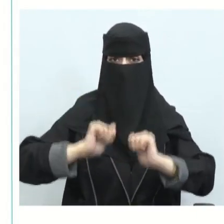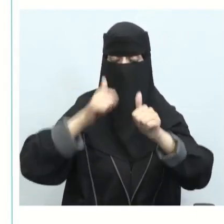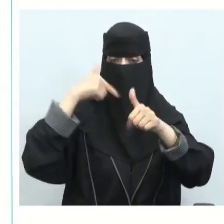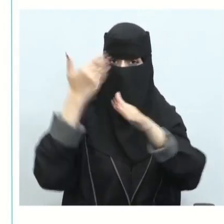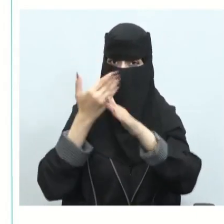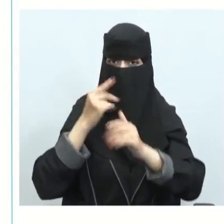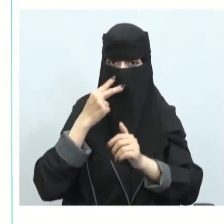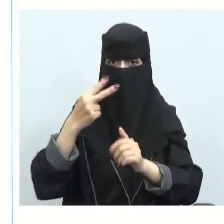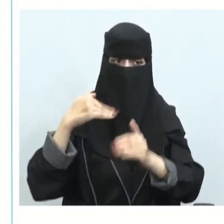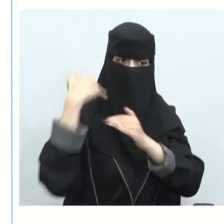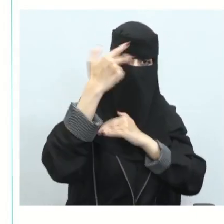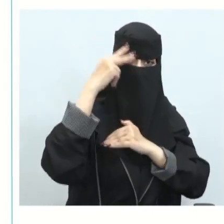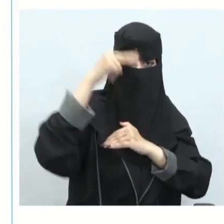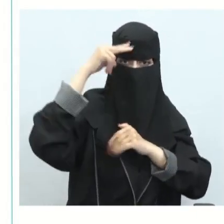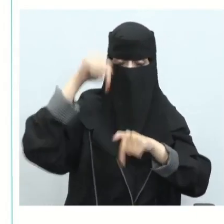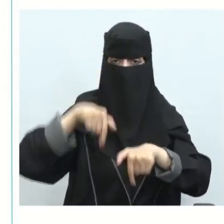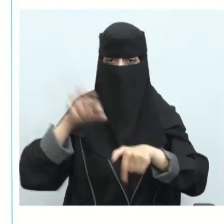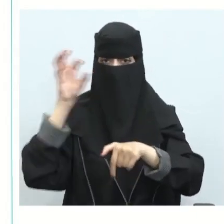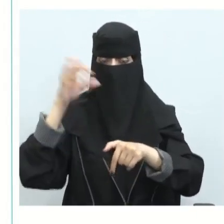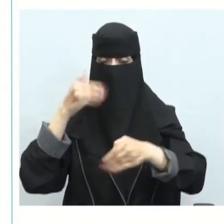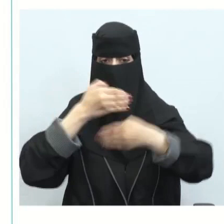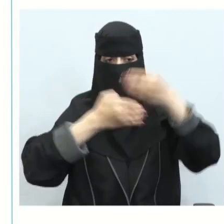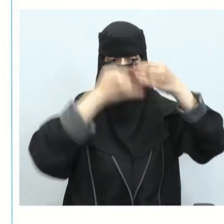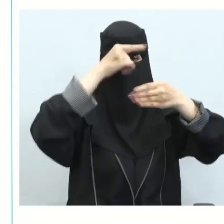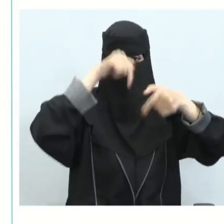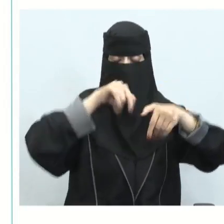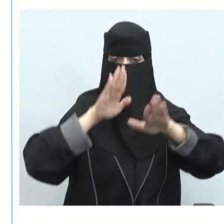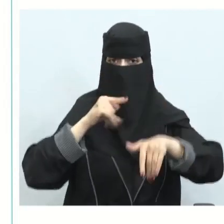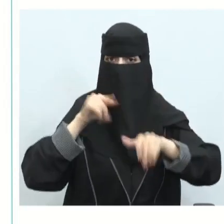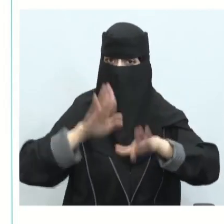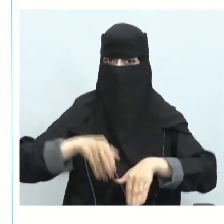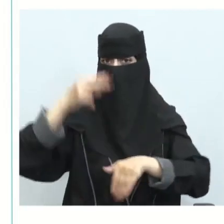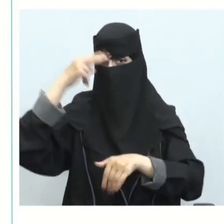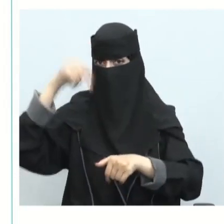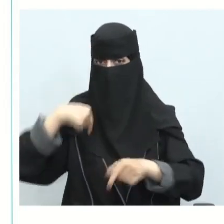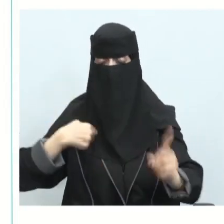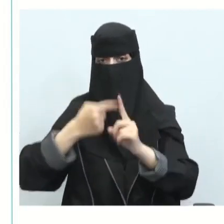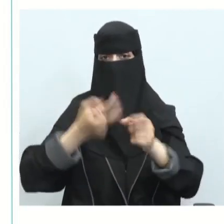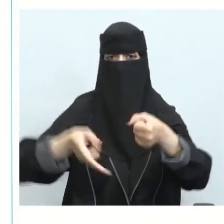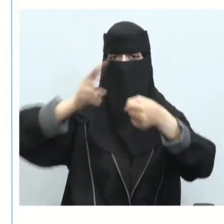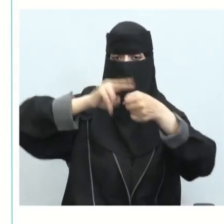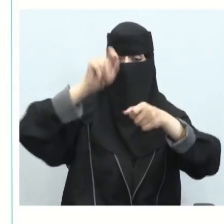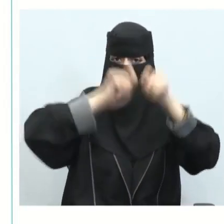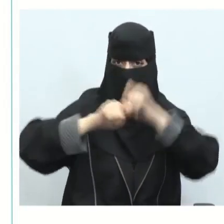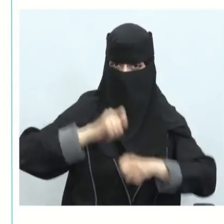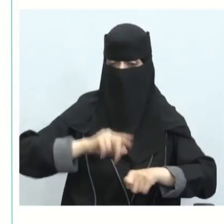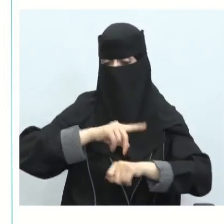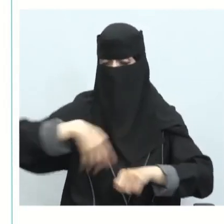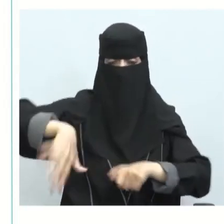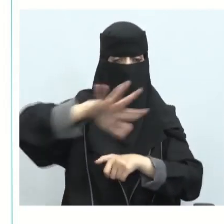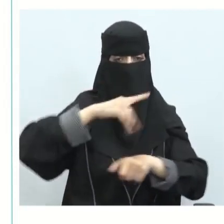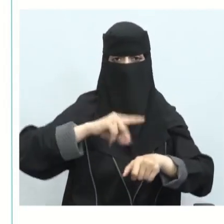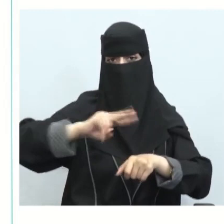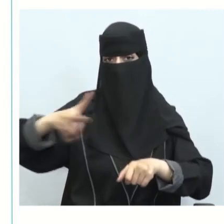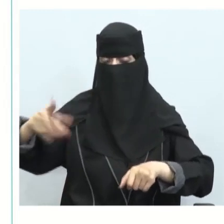ومبدأ شركة المقاولات والبناء فإن المملكة أيضا تستهدف إعادة استخدام جميع أنواع النفايات